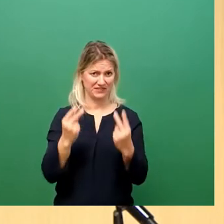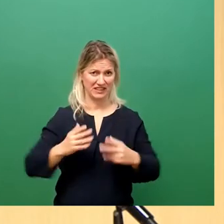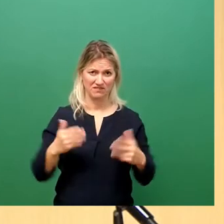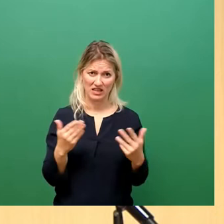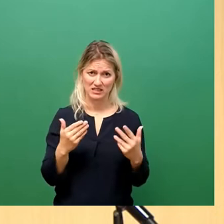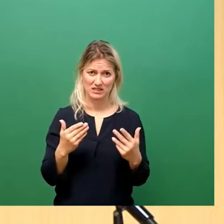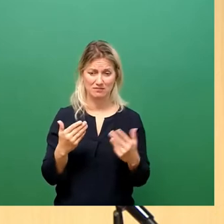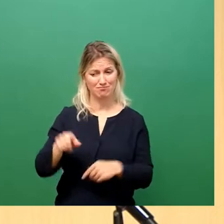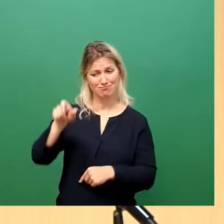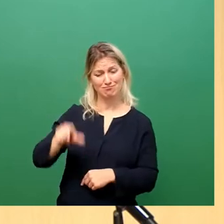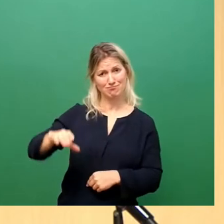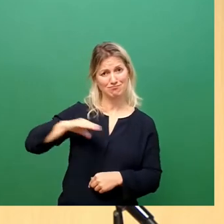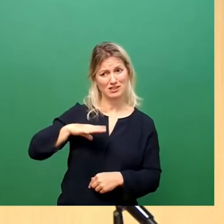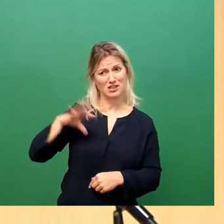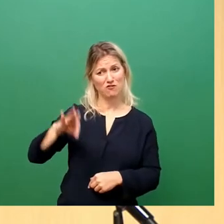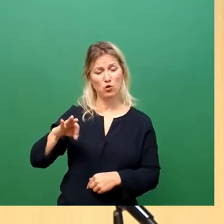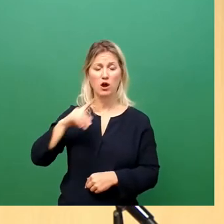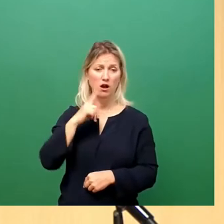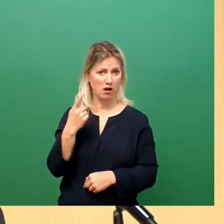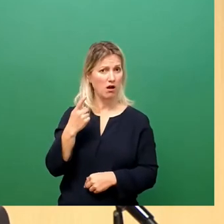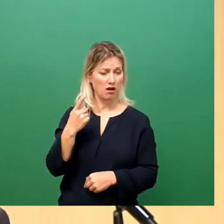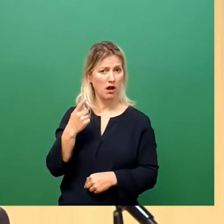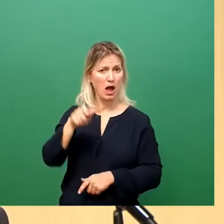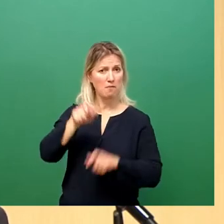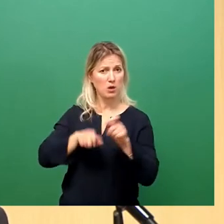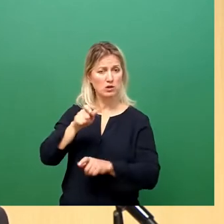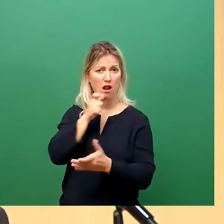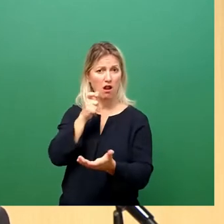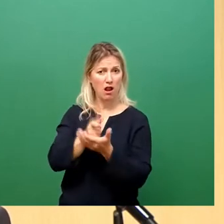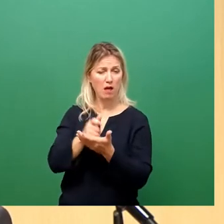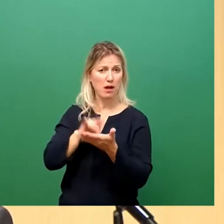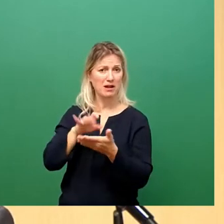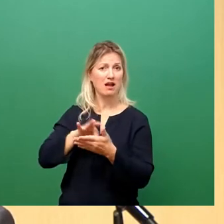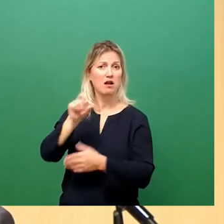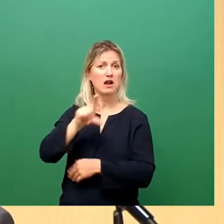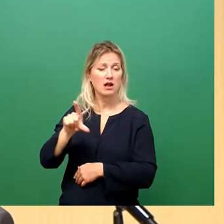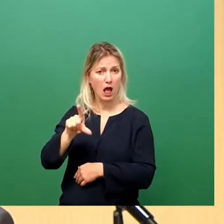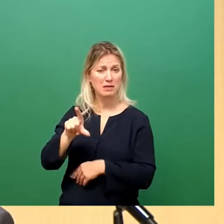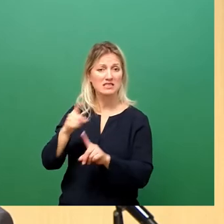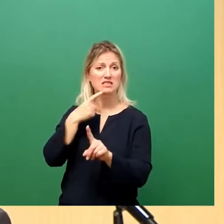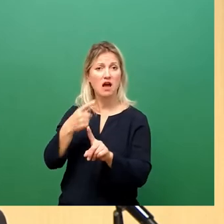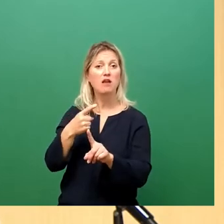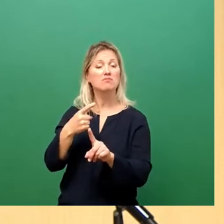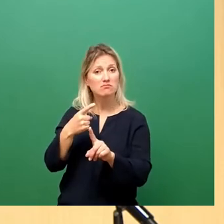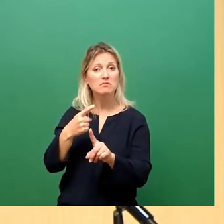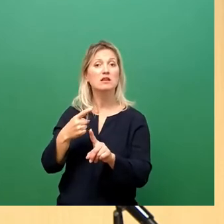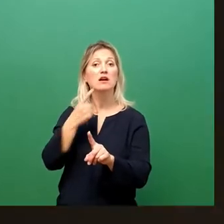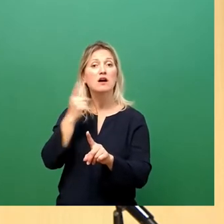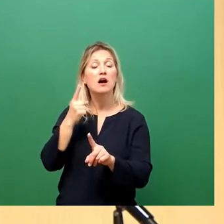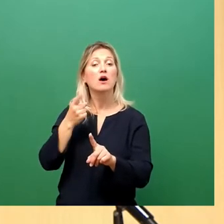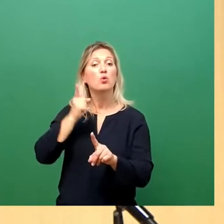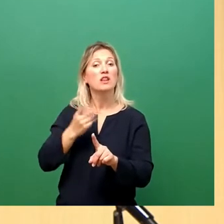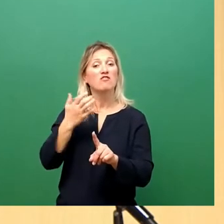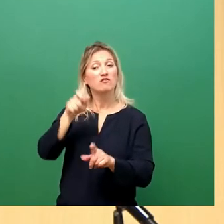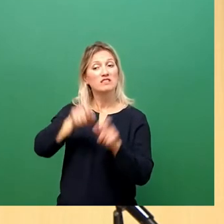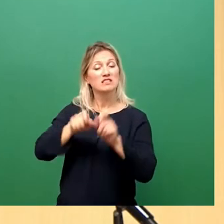Dr. Lahm es vorgeschlagen, für kommende Corona-Wellen 150 Beschäftigte aus dem Geschäftsbereich Kultur zu schulen. Und Frau